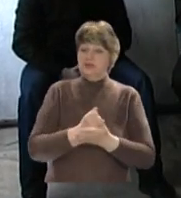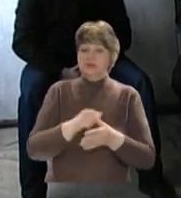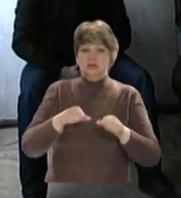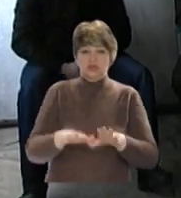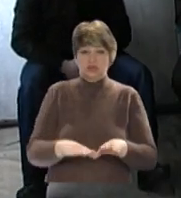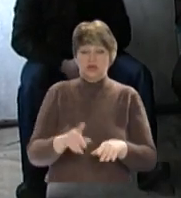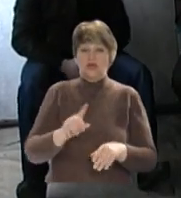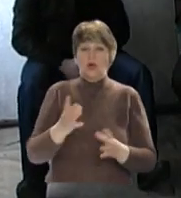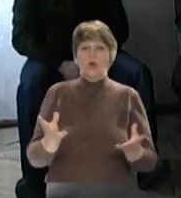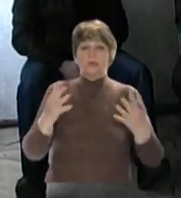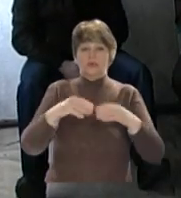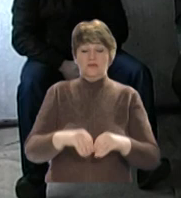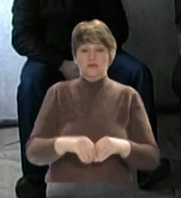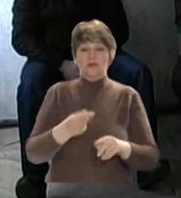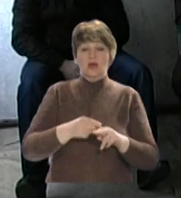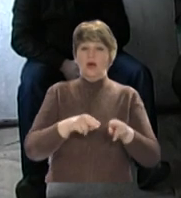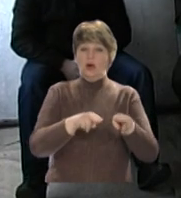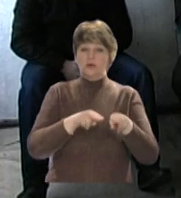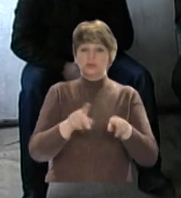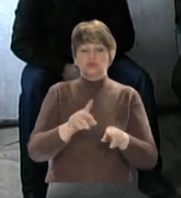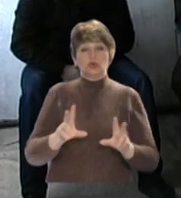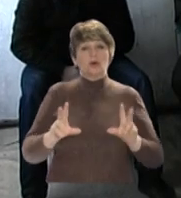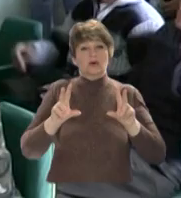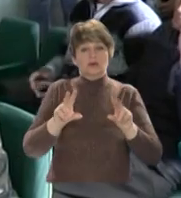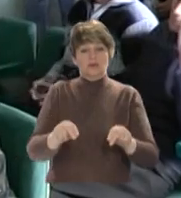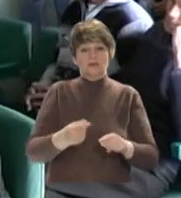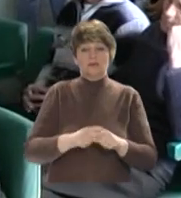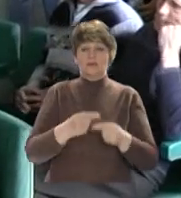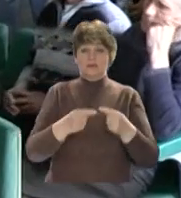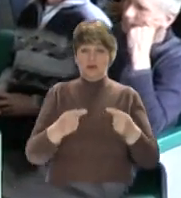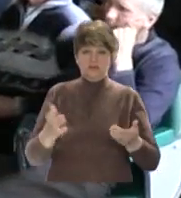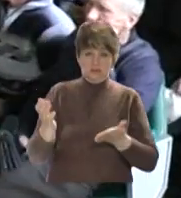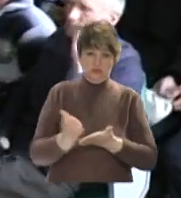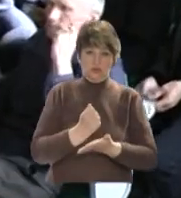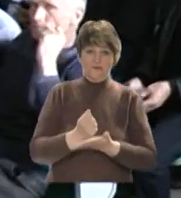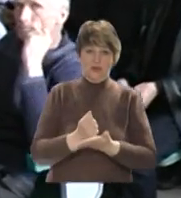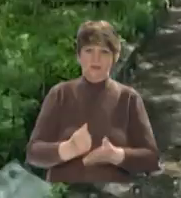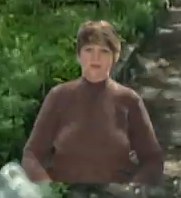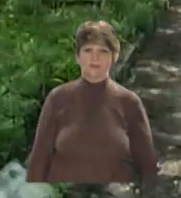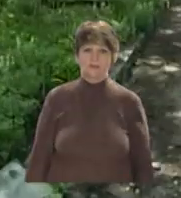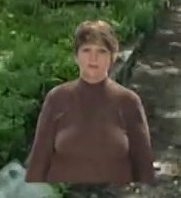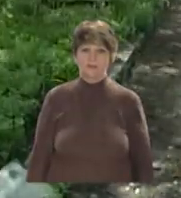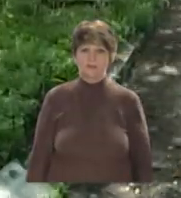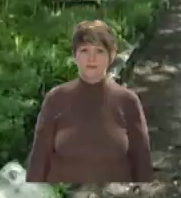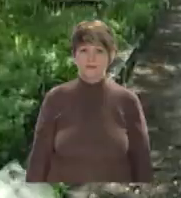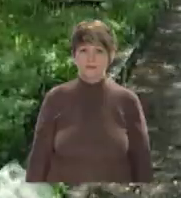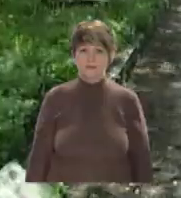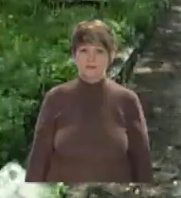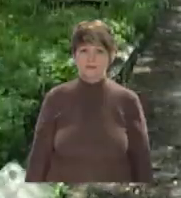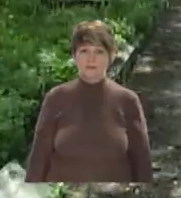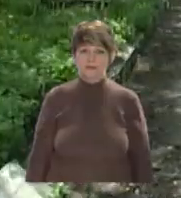таки знайти. Адже об'єднавчий мотив потужний – полювання, що гарантує азарт та трофеї. Станіслав Шемет, Тамас Гороздя, Черкаська служба